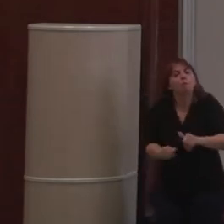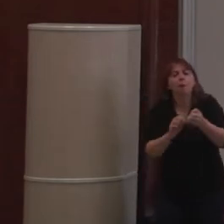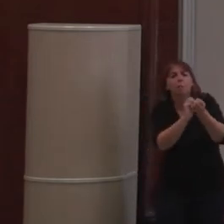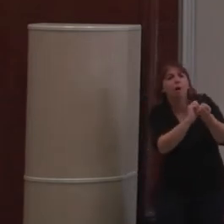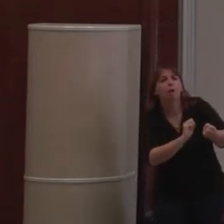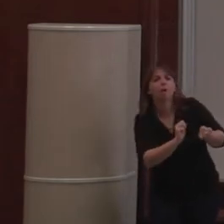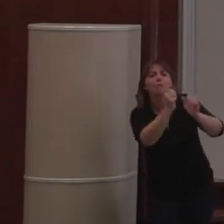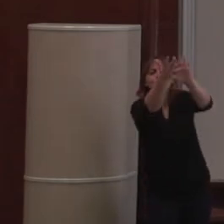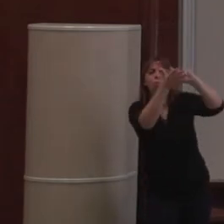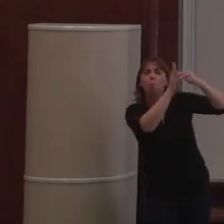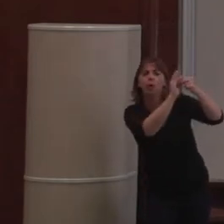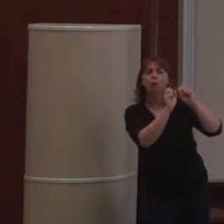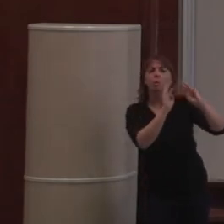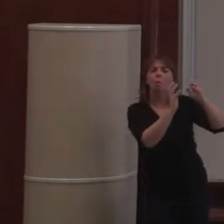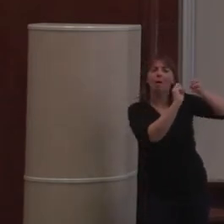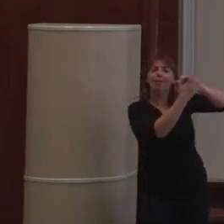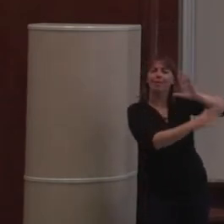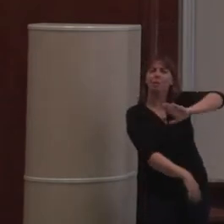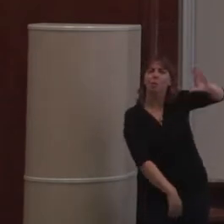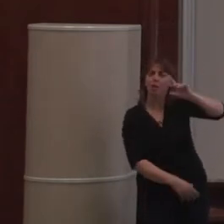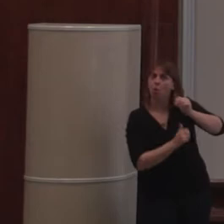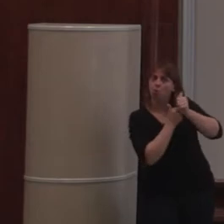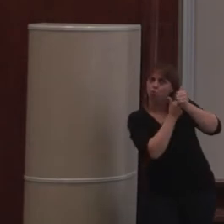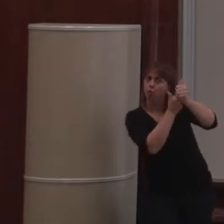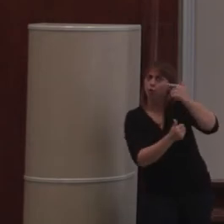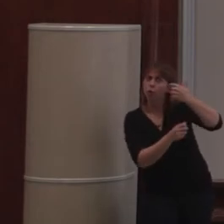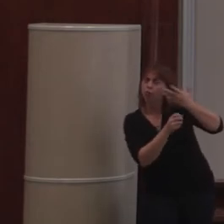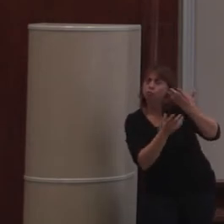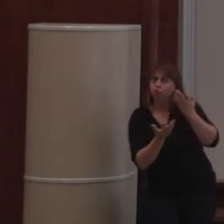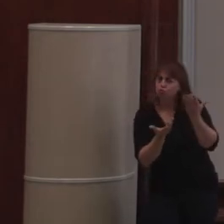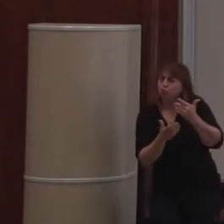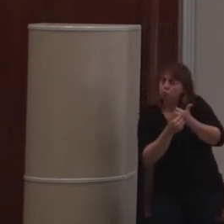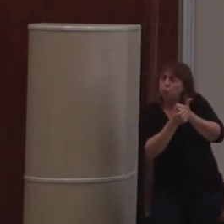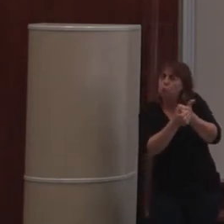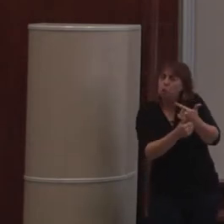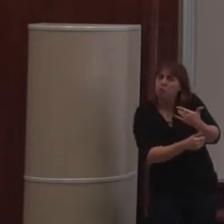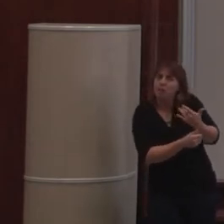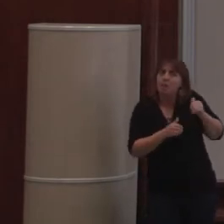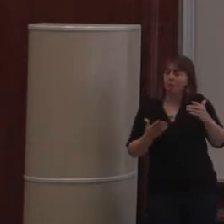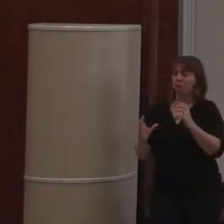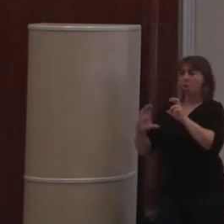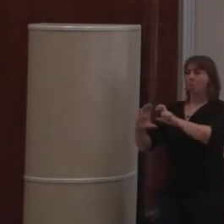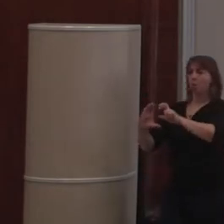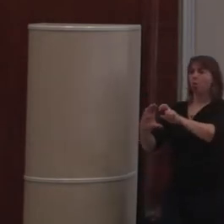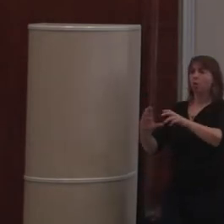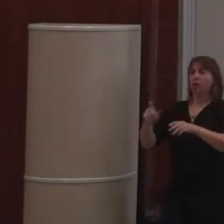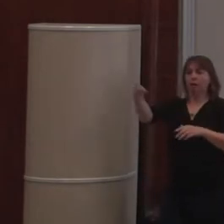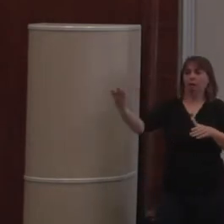évolutions techniques qui sont nombreuses dans le web. Et donc, voilà la question, l'objet de cette présentation, c'est où est-ce qu'on en est avec Plon aujourd'hui ? Oui, pardon.